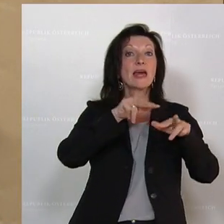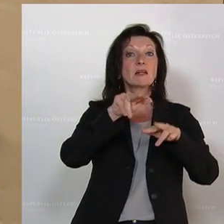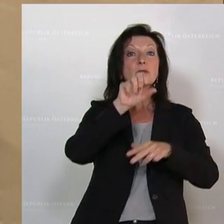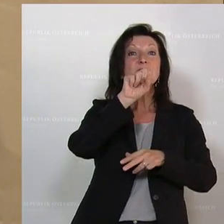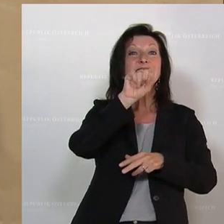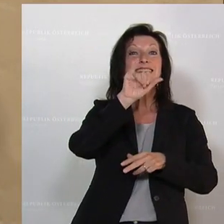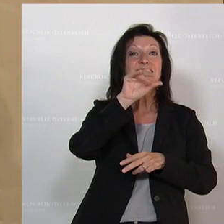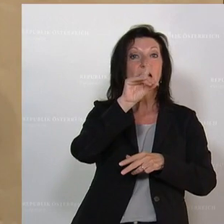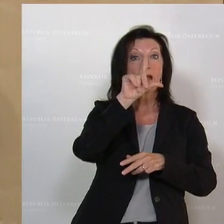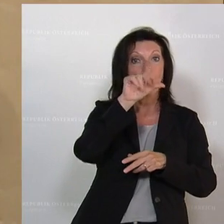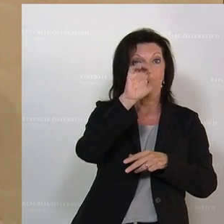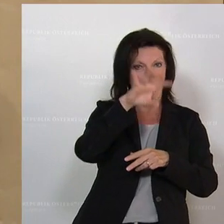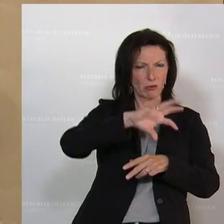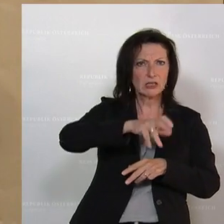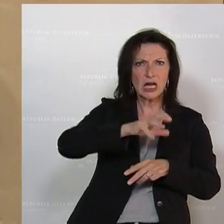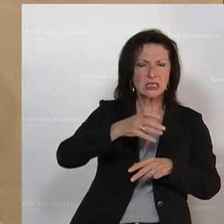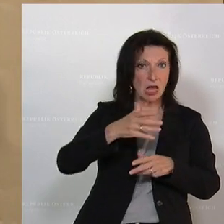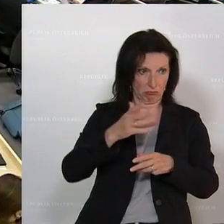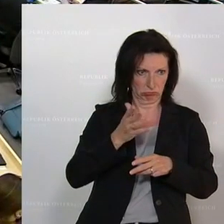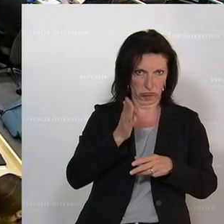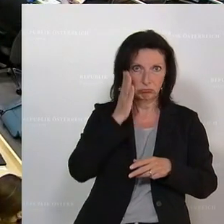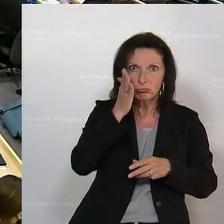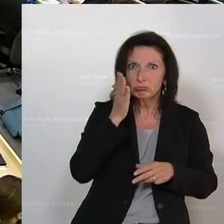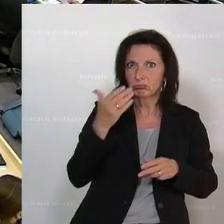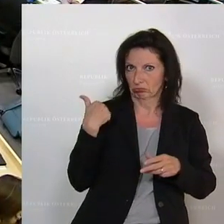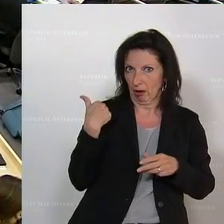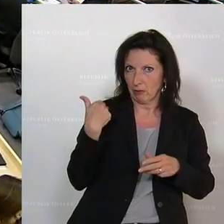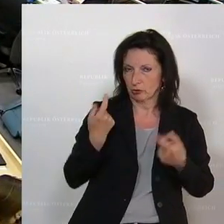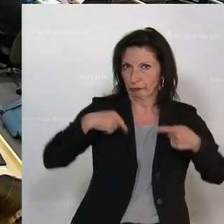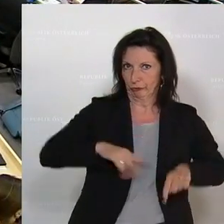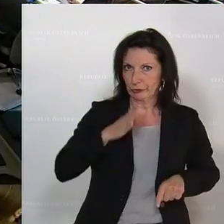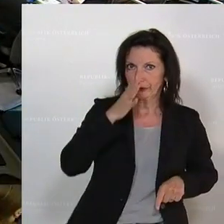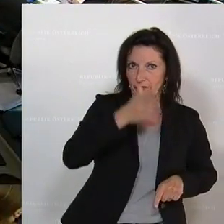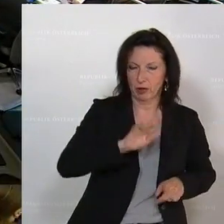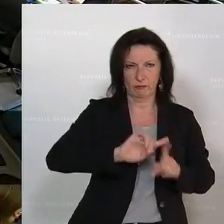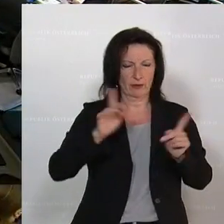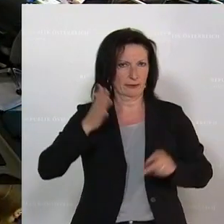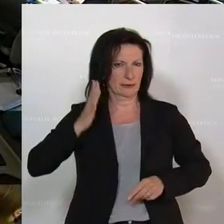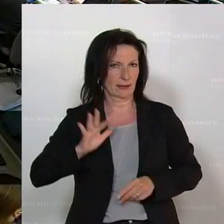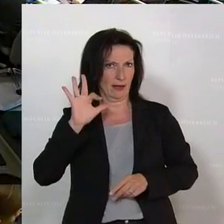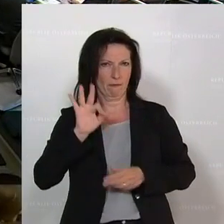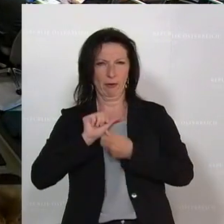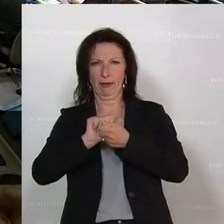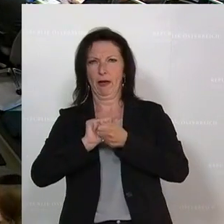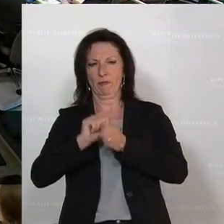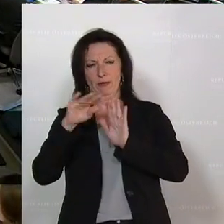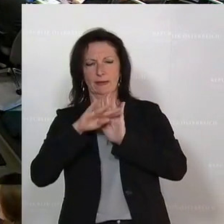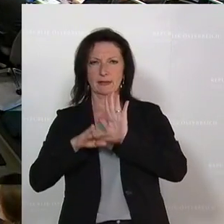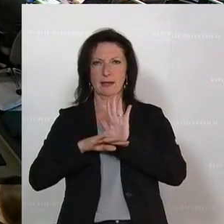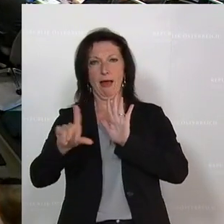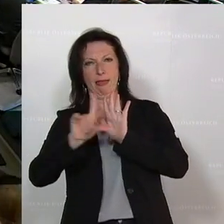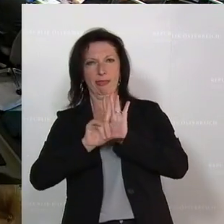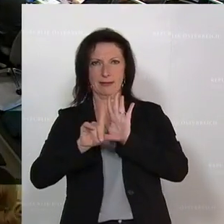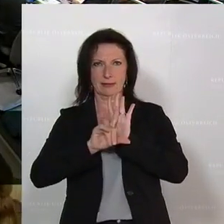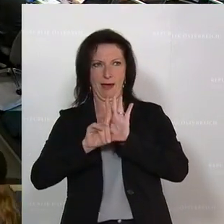der Herr Siedlow, bei den Casinos Vorstand, auf der anderen Seite setzt sich die FPÖ für Gesetze ein, für Lizenzen